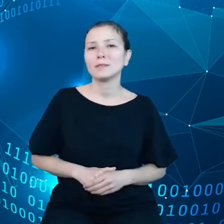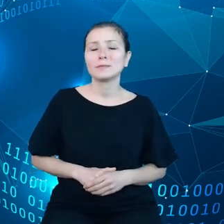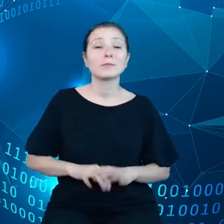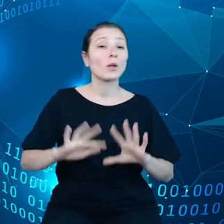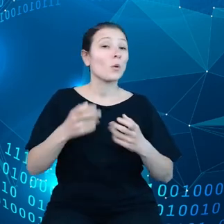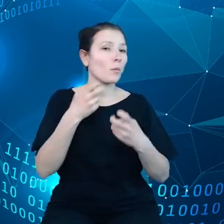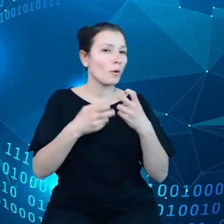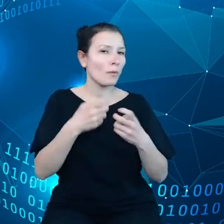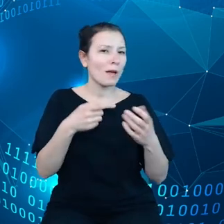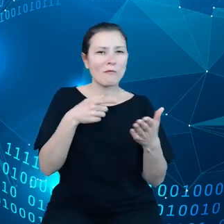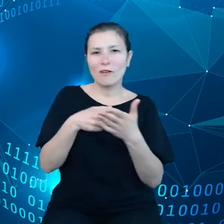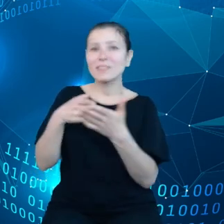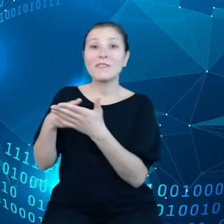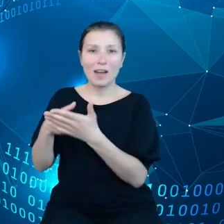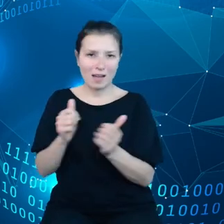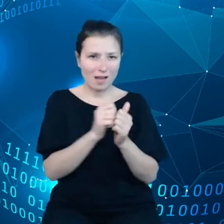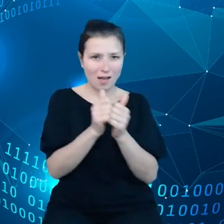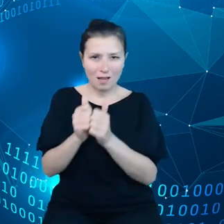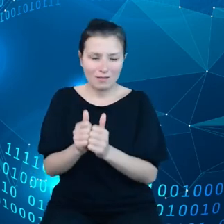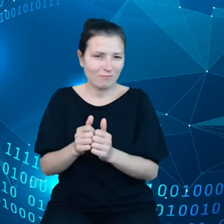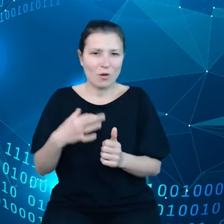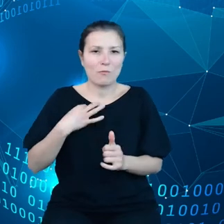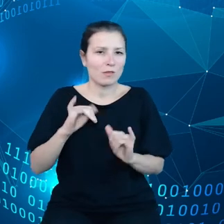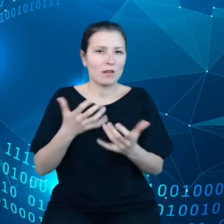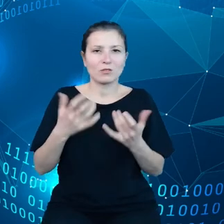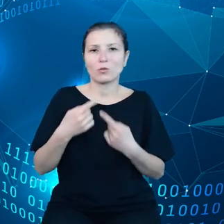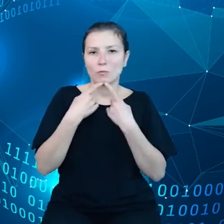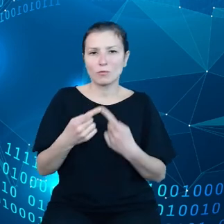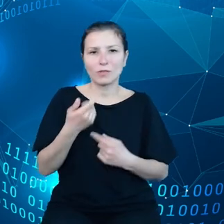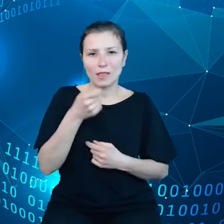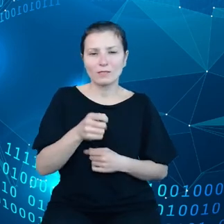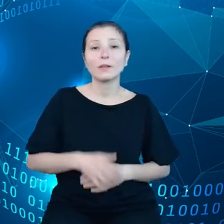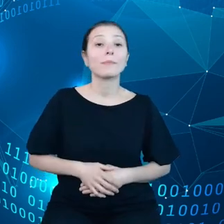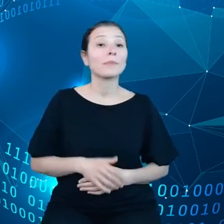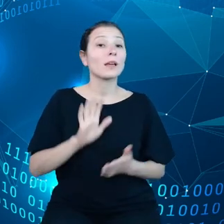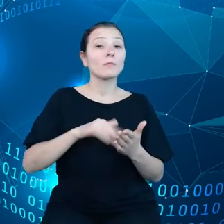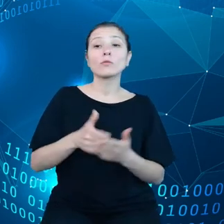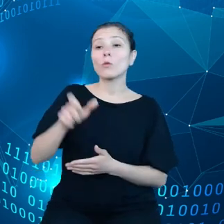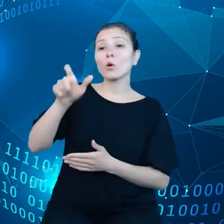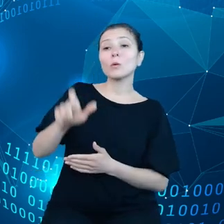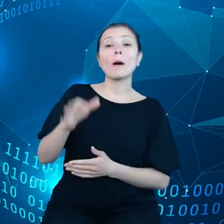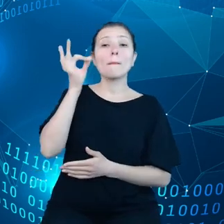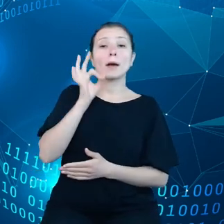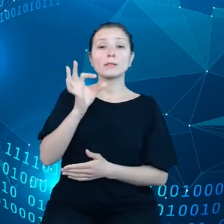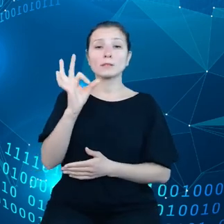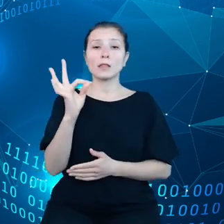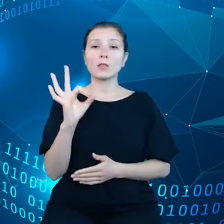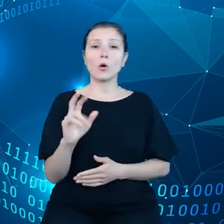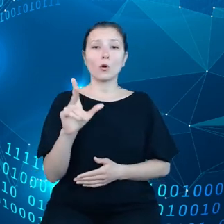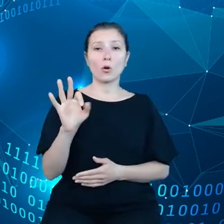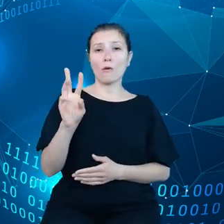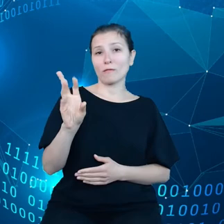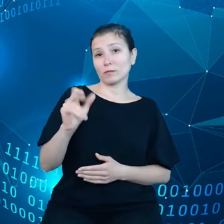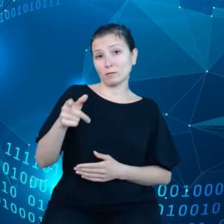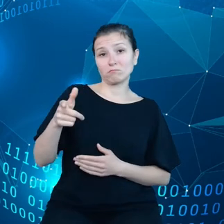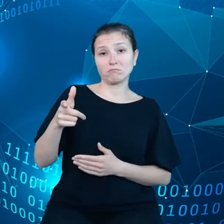wyzwań jakkolwiek by tego nie naleźć. Weźmy sobie przykładową panią Stokowską. Pani Stokowska robi